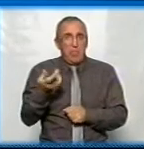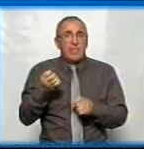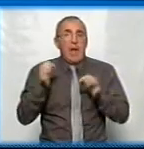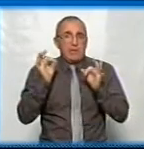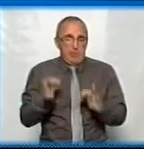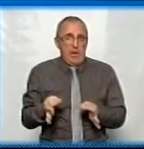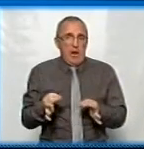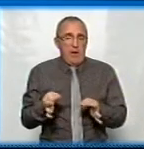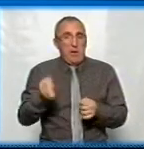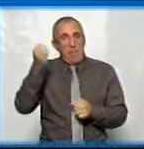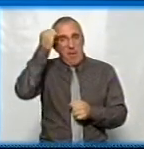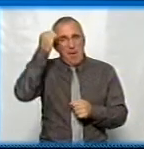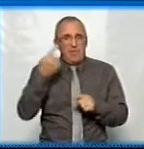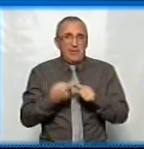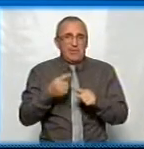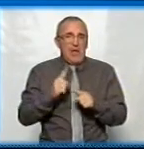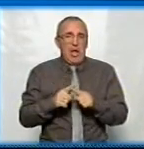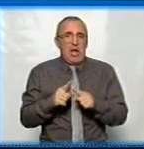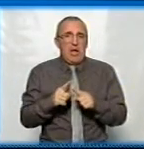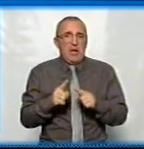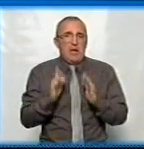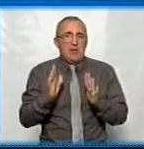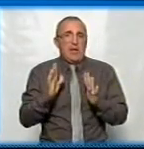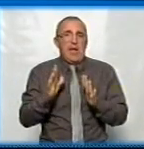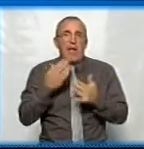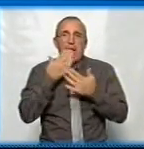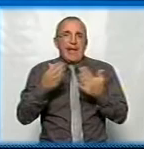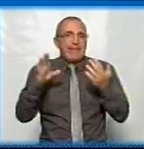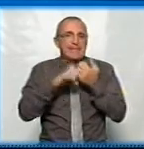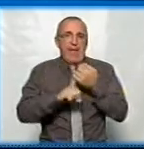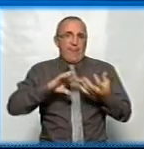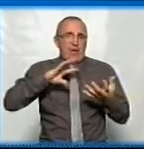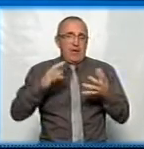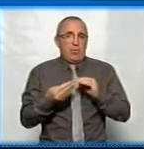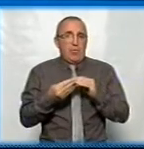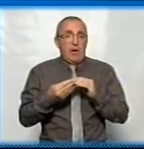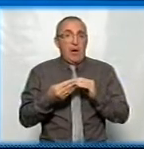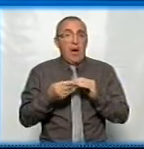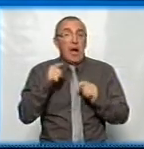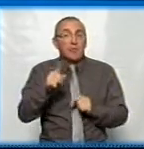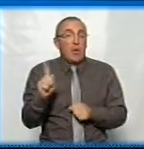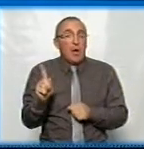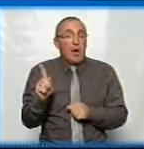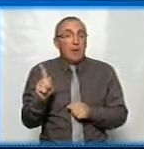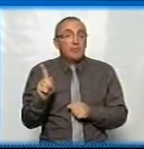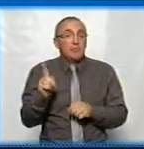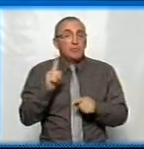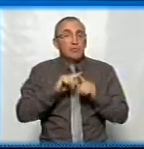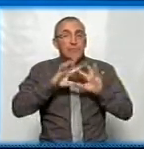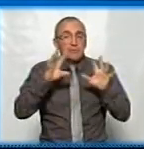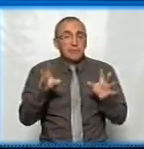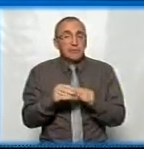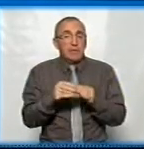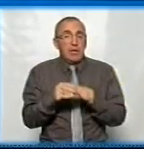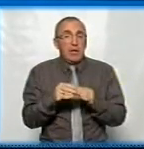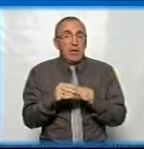Насправді, пам'ятники – це лише кінцевий результат. А, процес затвердження цієї? Скоріше за все так,